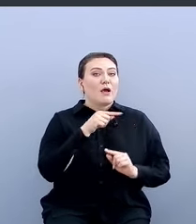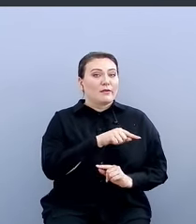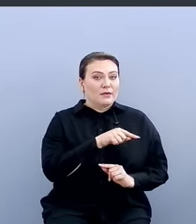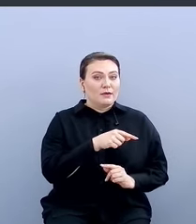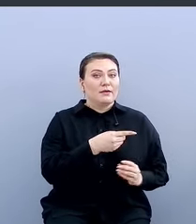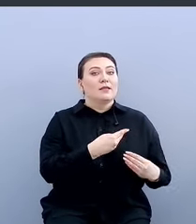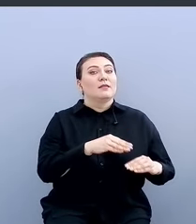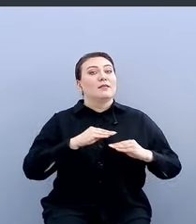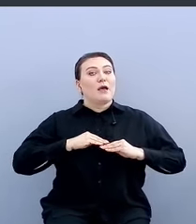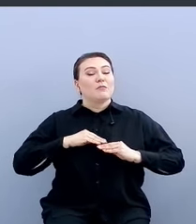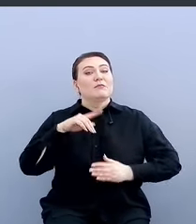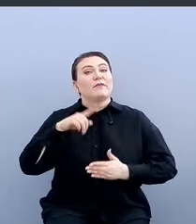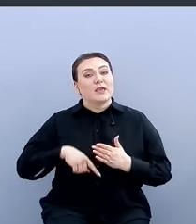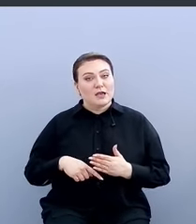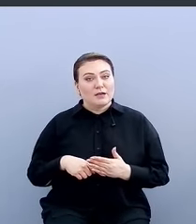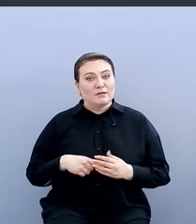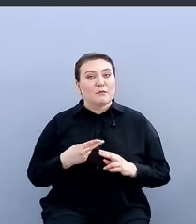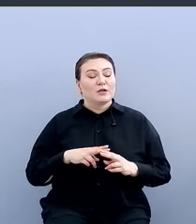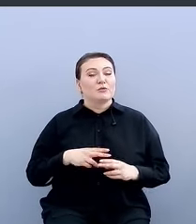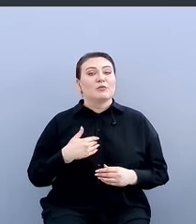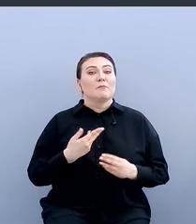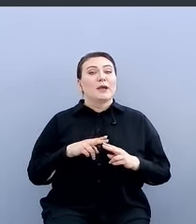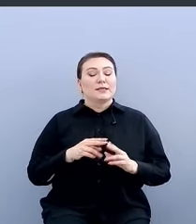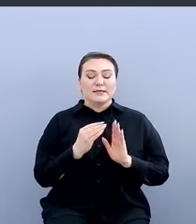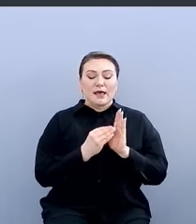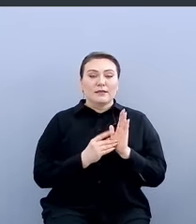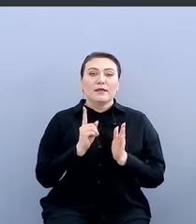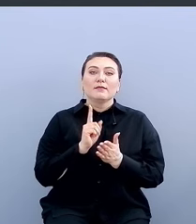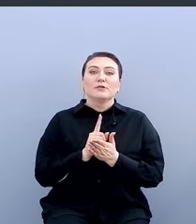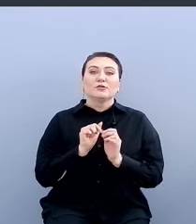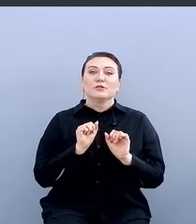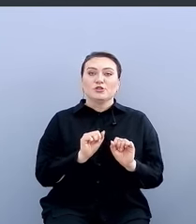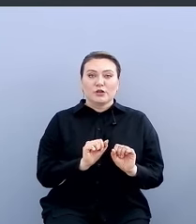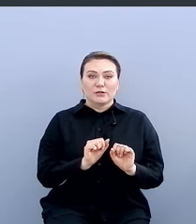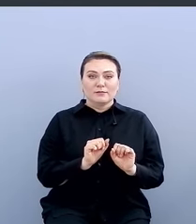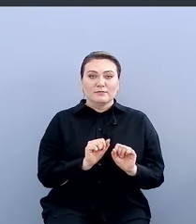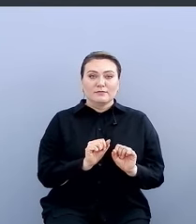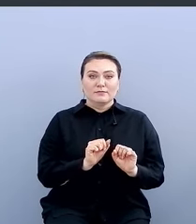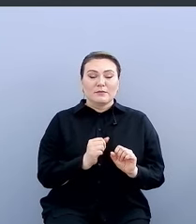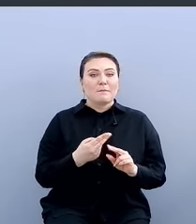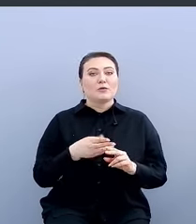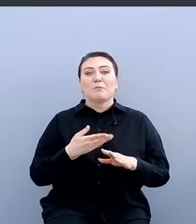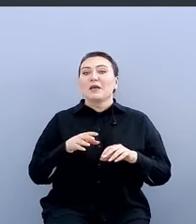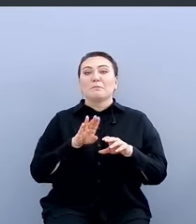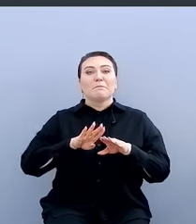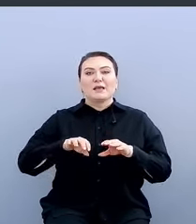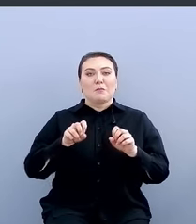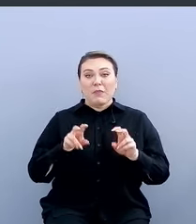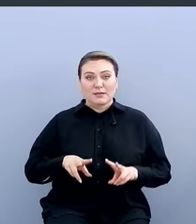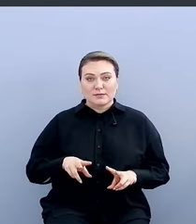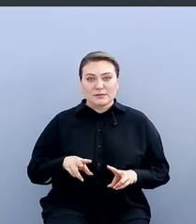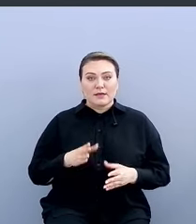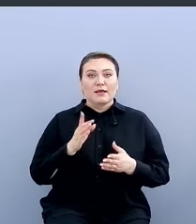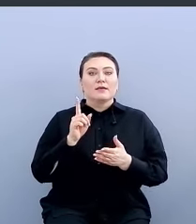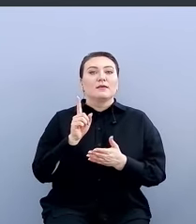нам доверили. И мы эти данные должны защищать. Поэтому безопасность является